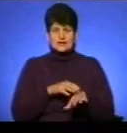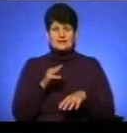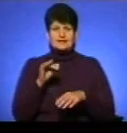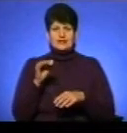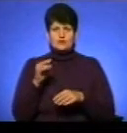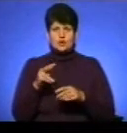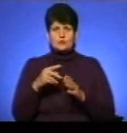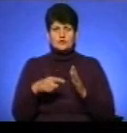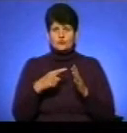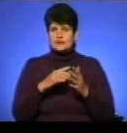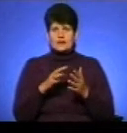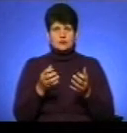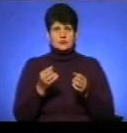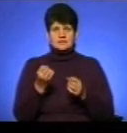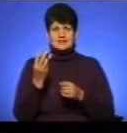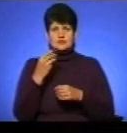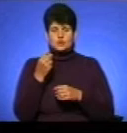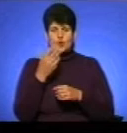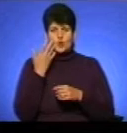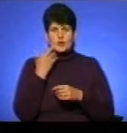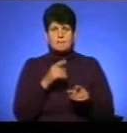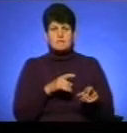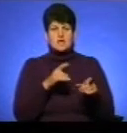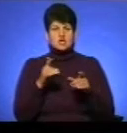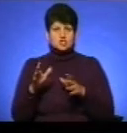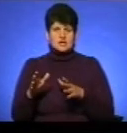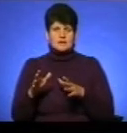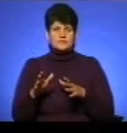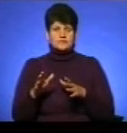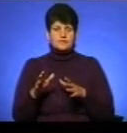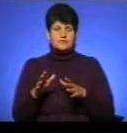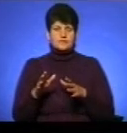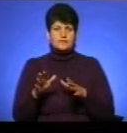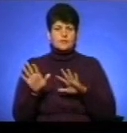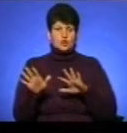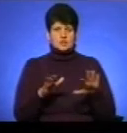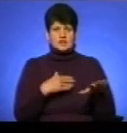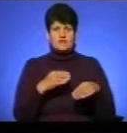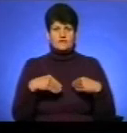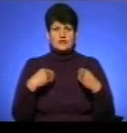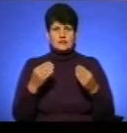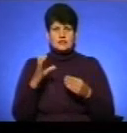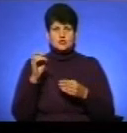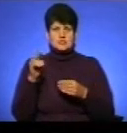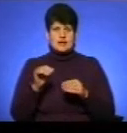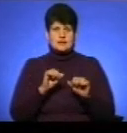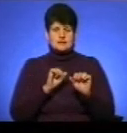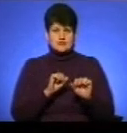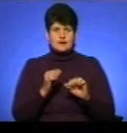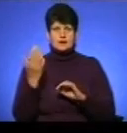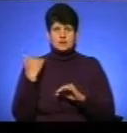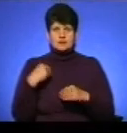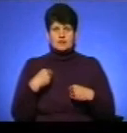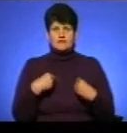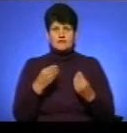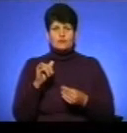вже десь з 2013 року, коли перейшла видача тифломагнітофонів на соціальний захист. Раніше їх